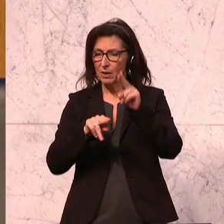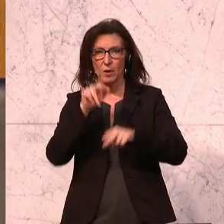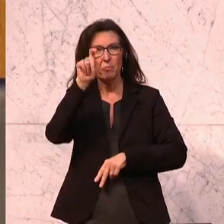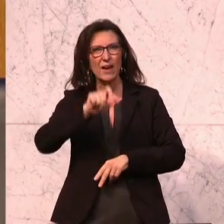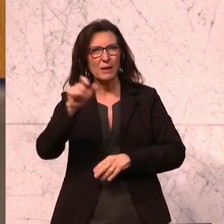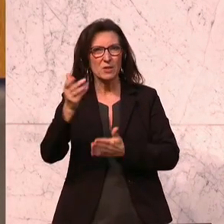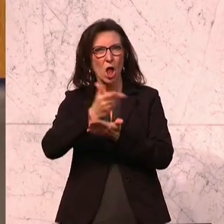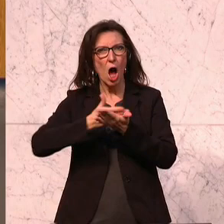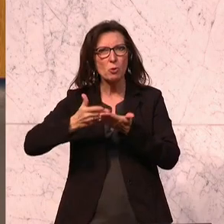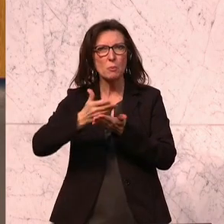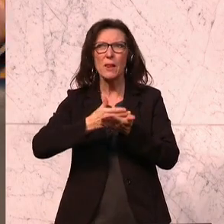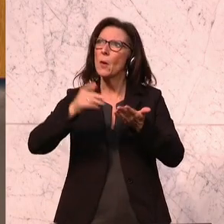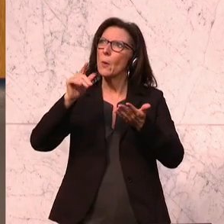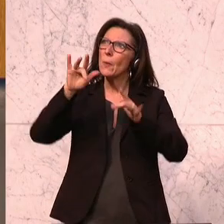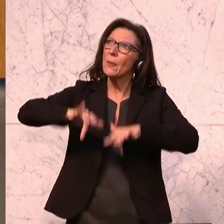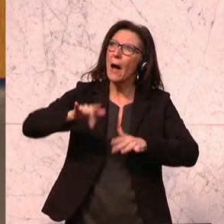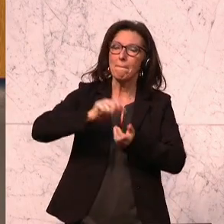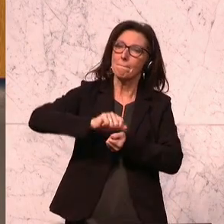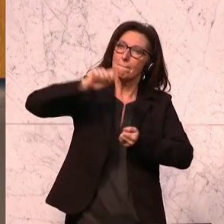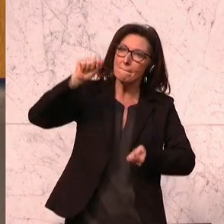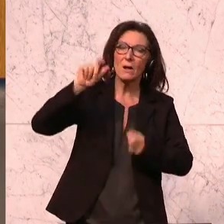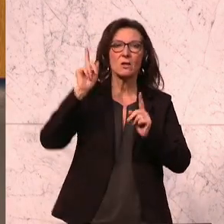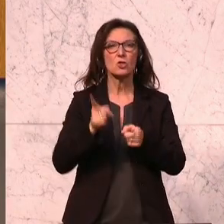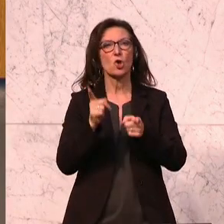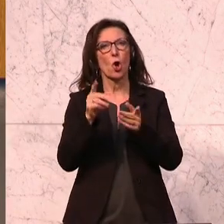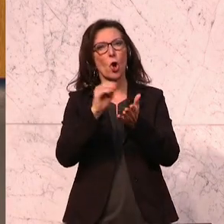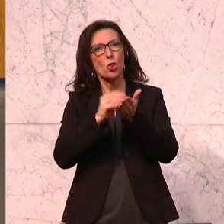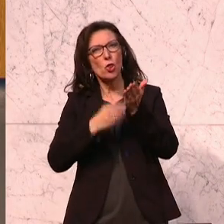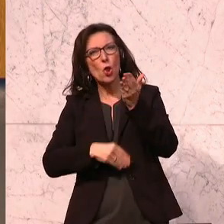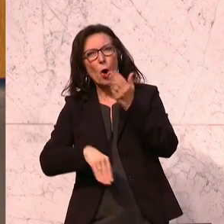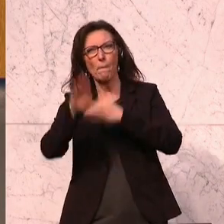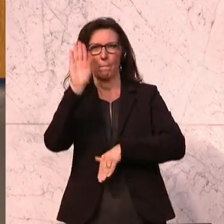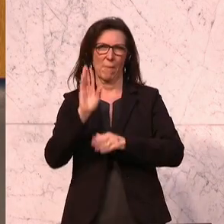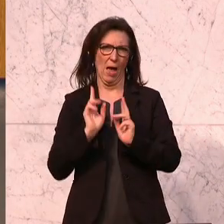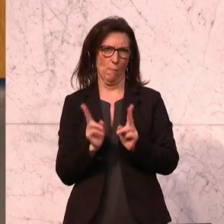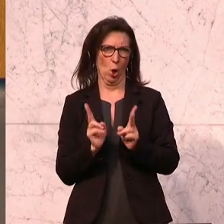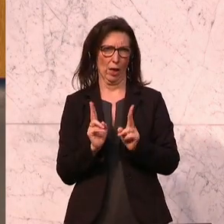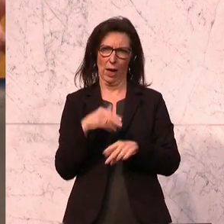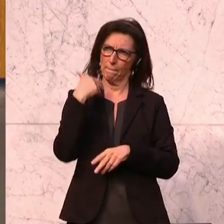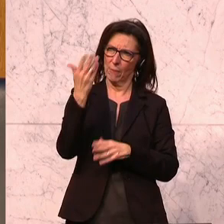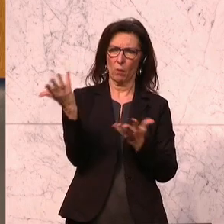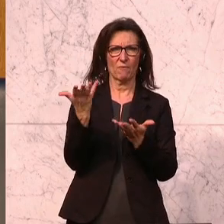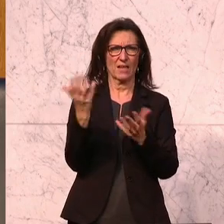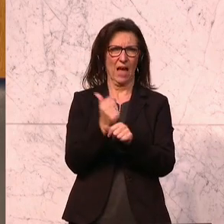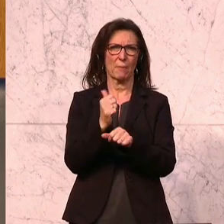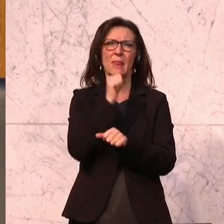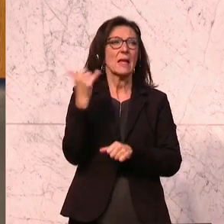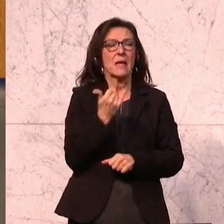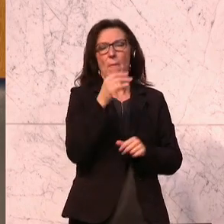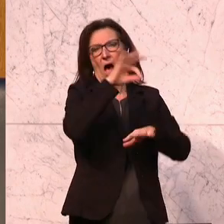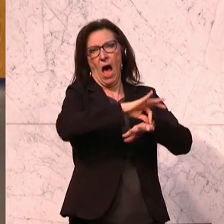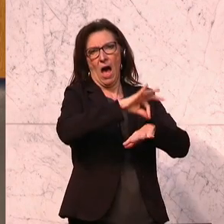auszuweiten. Das heißt, nicht überall einen Ärztevorbehalt zu haben und es pflegenden Personen, sondern die eine gute Ausbildung haben,